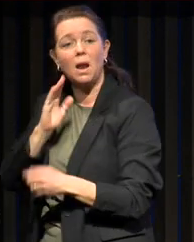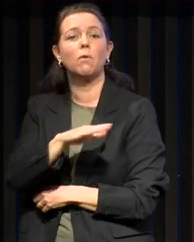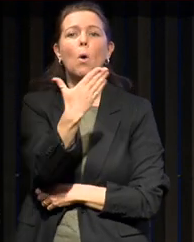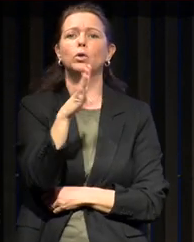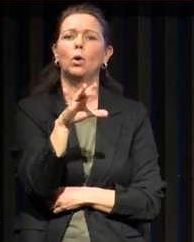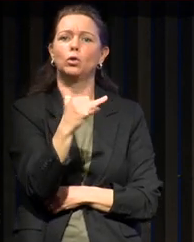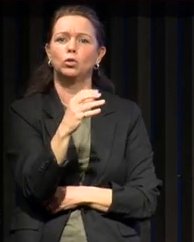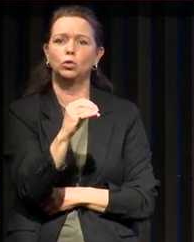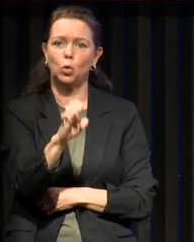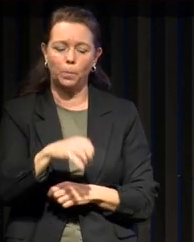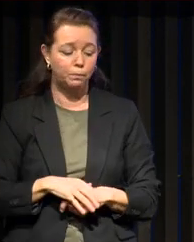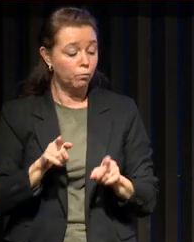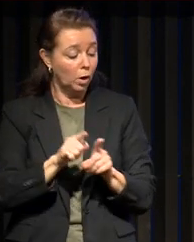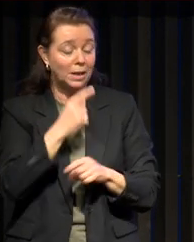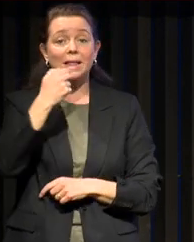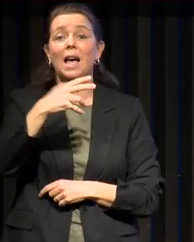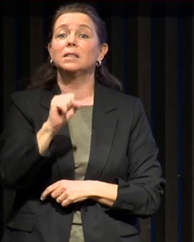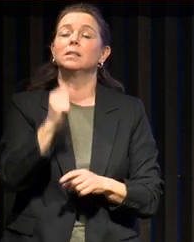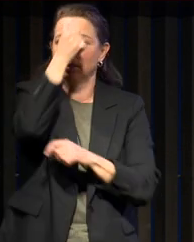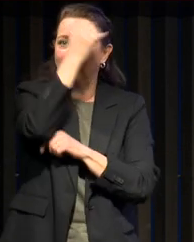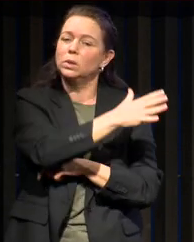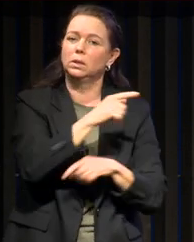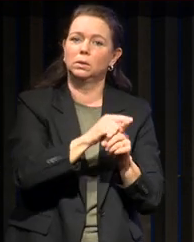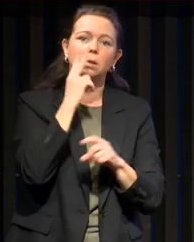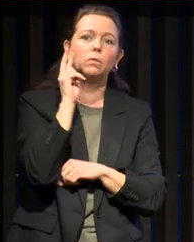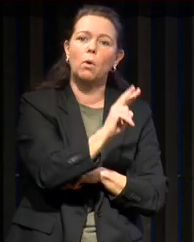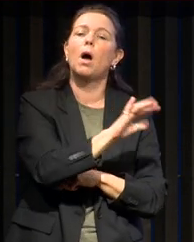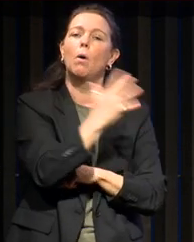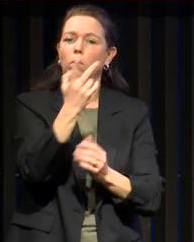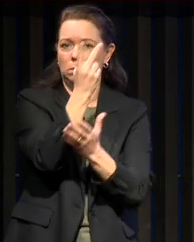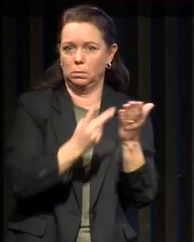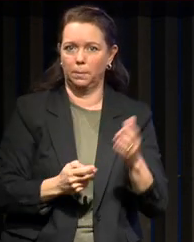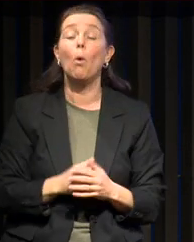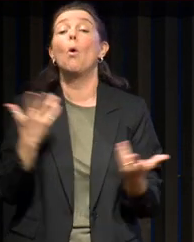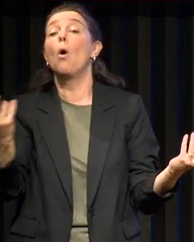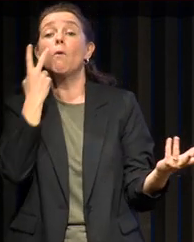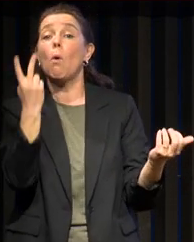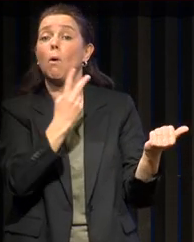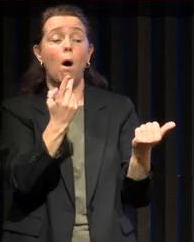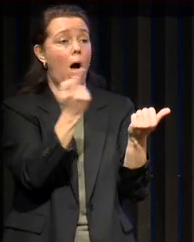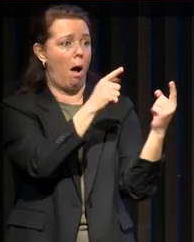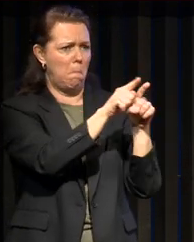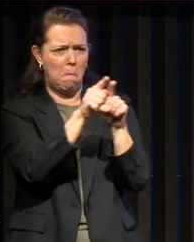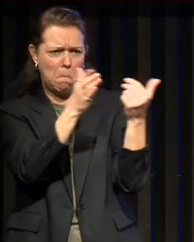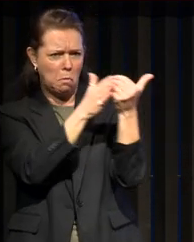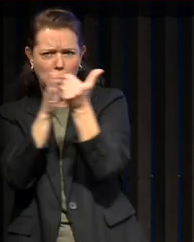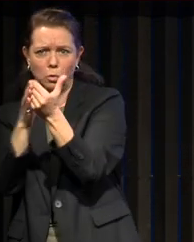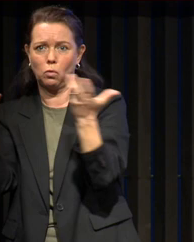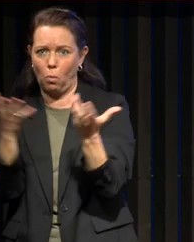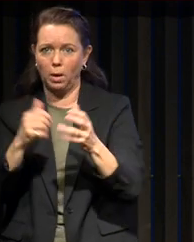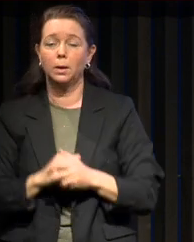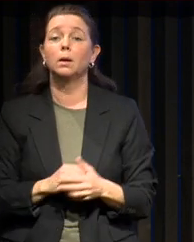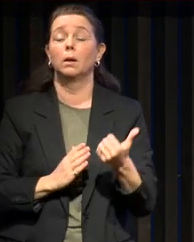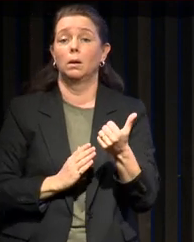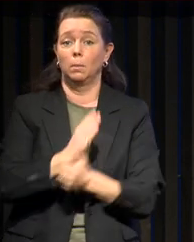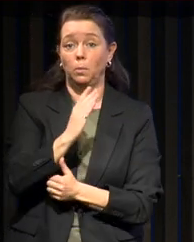donc, Thomas Nass aux Etats-Unis, quand il a illustré également pour les Etats-Unis, d'autres illustrations. Qu'est-ce qu'on voit de commun ? On voit qu'à la fois l'art